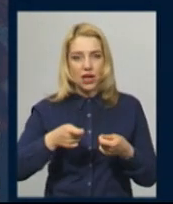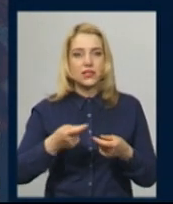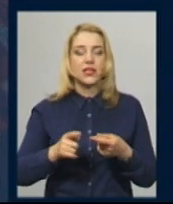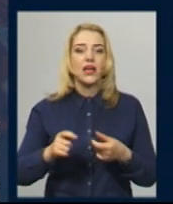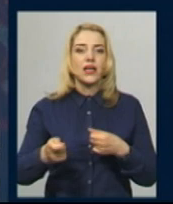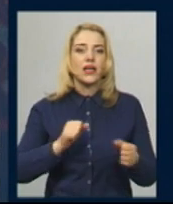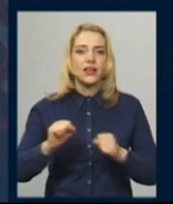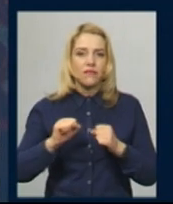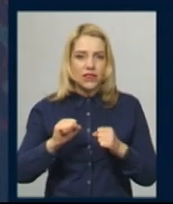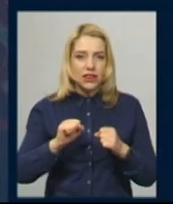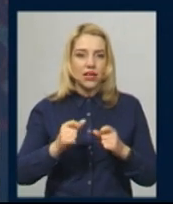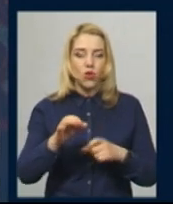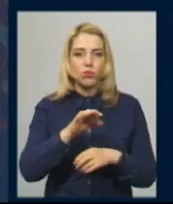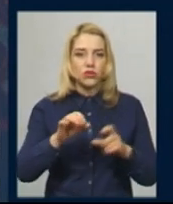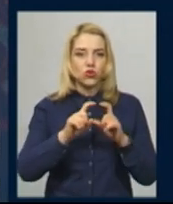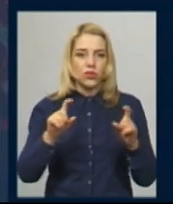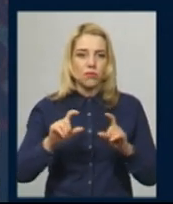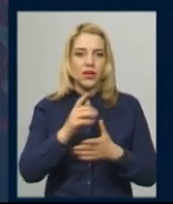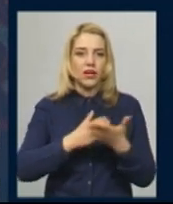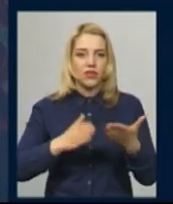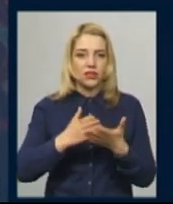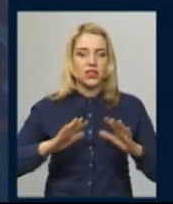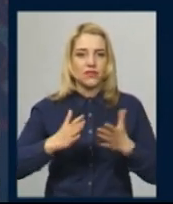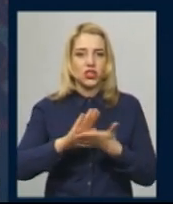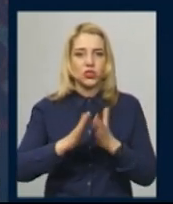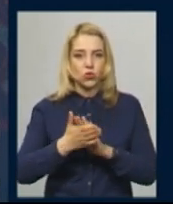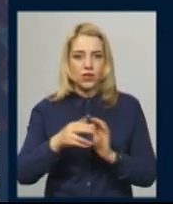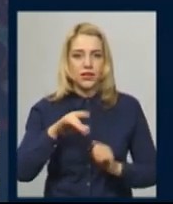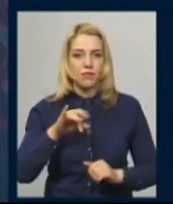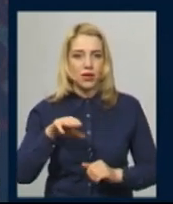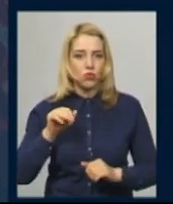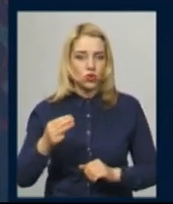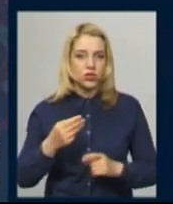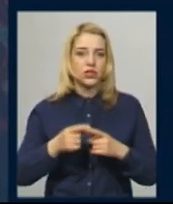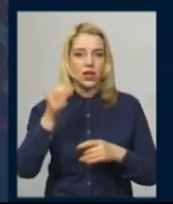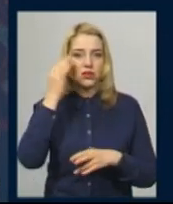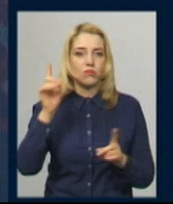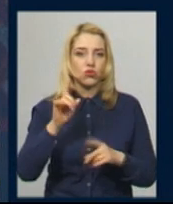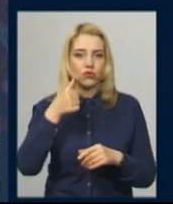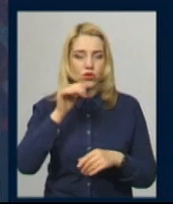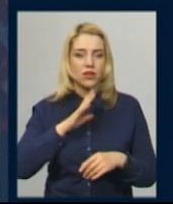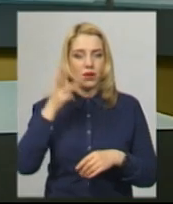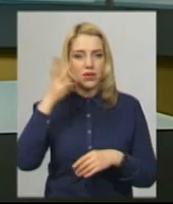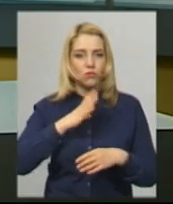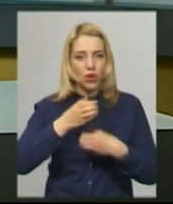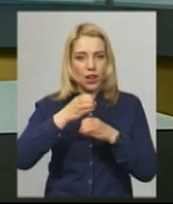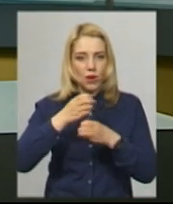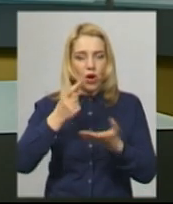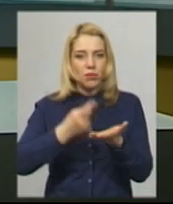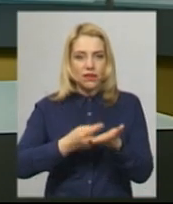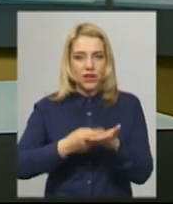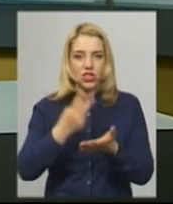обласного штабу з ліквідації надзвичайної ситуації Роман Примуш. Нагадаю, вчора на Хмельниччині було лабораторно підтверджених 39